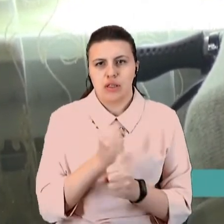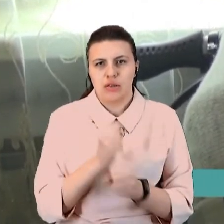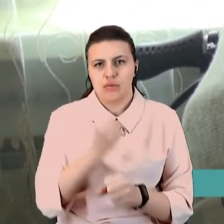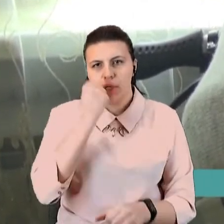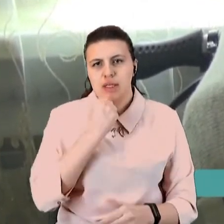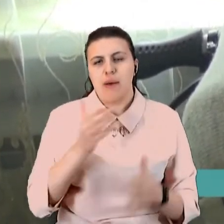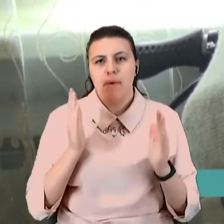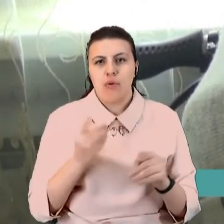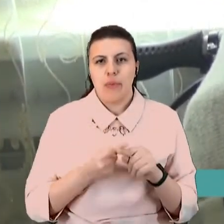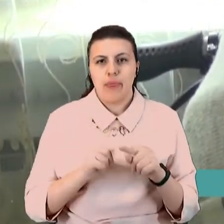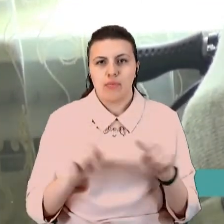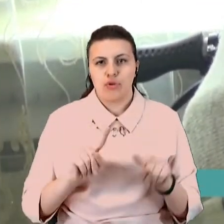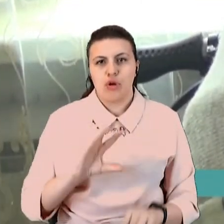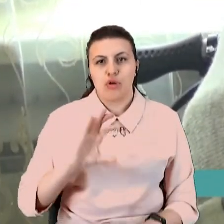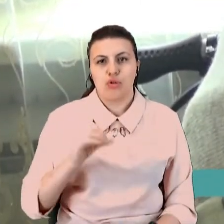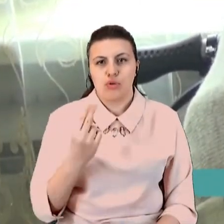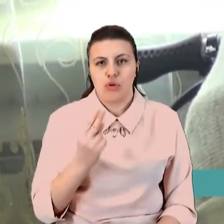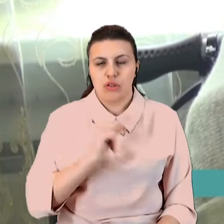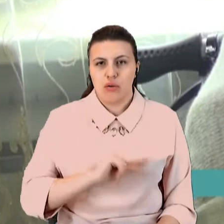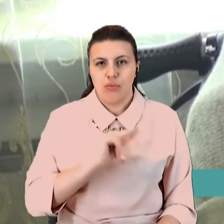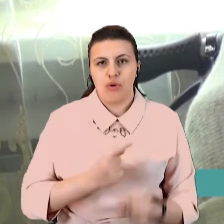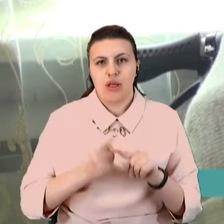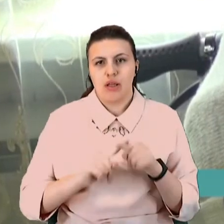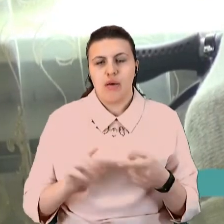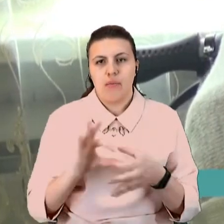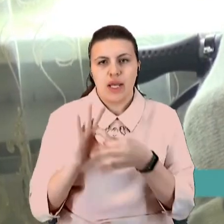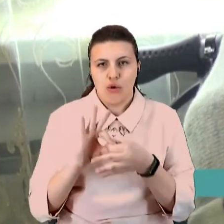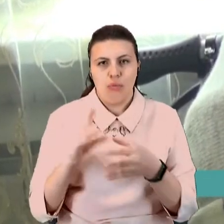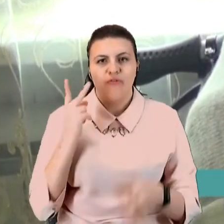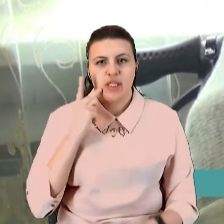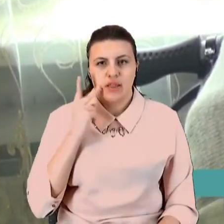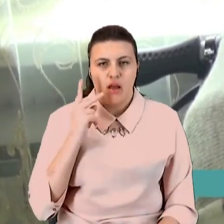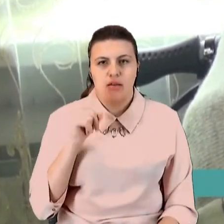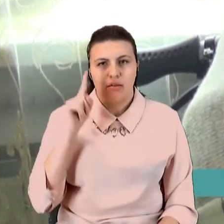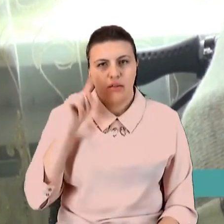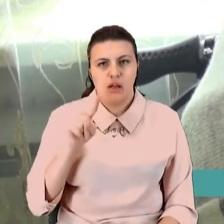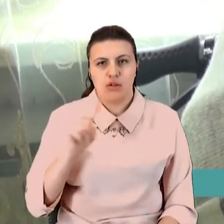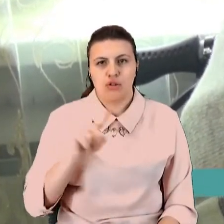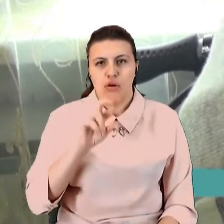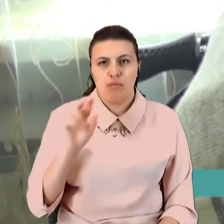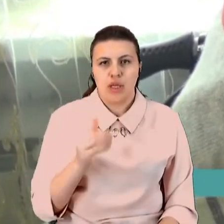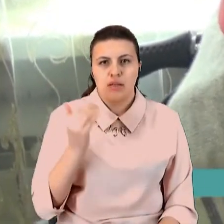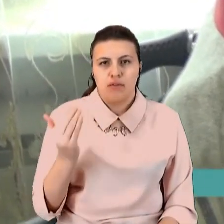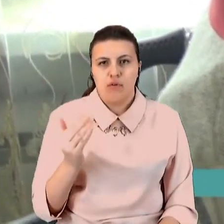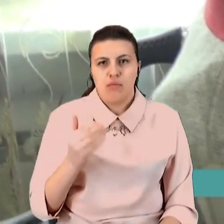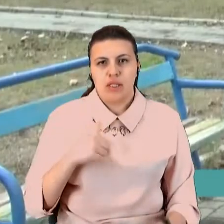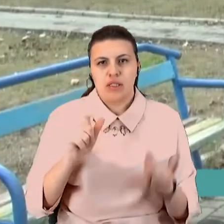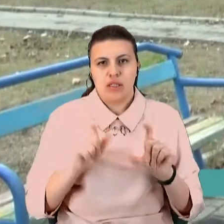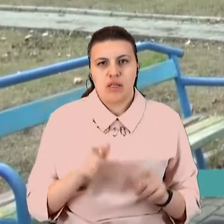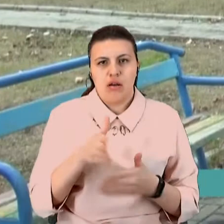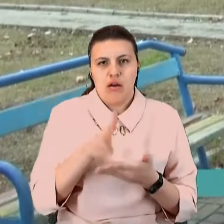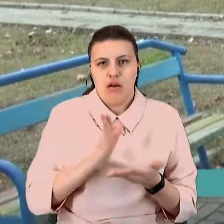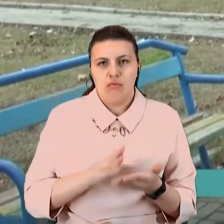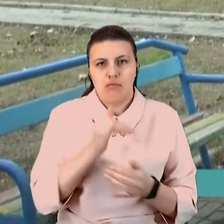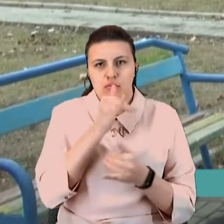соцробітник – це прикріпленний, ти знаєш, що без нього ми сиділи, навіть хлеба не було купити. Ми